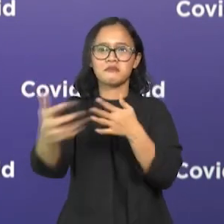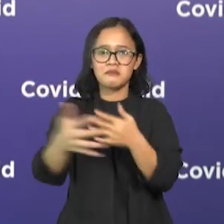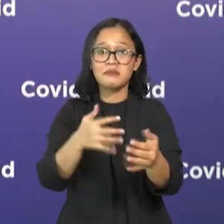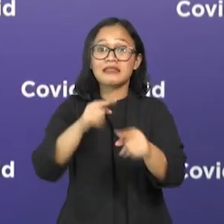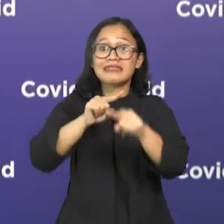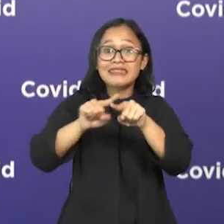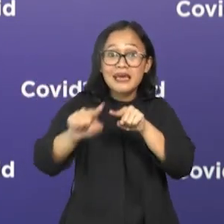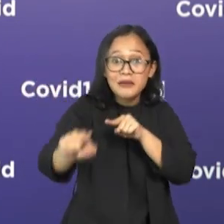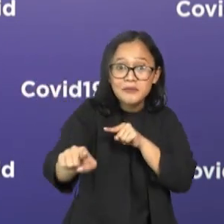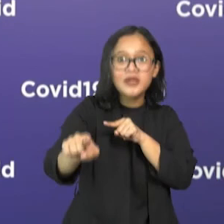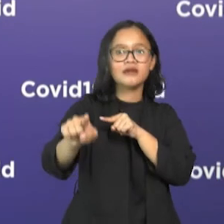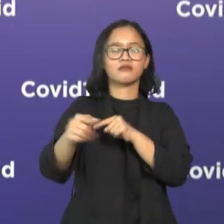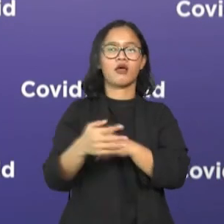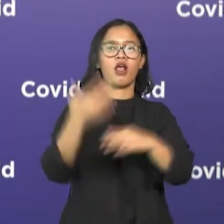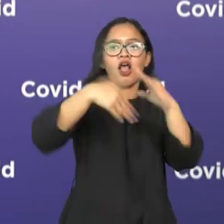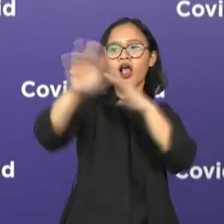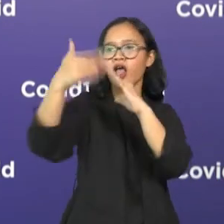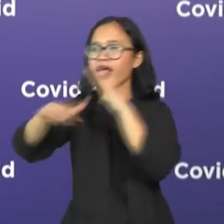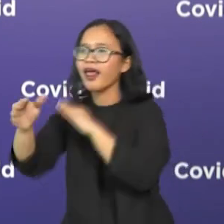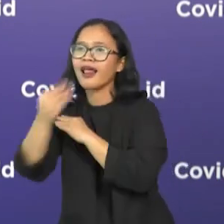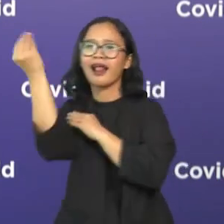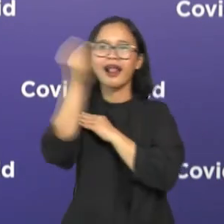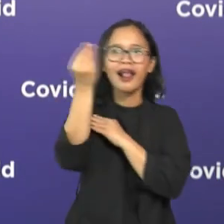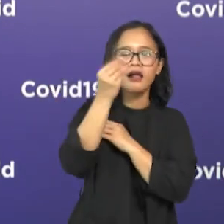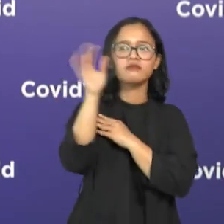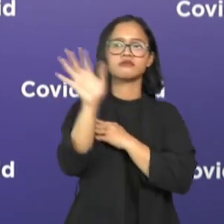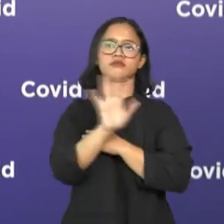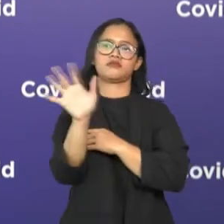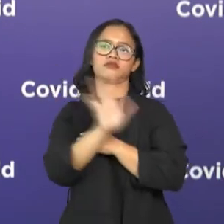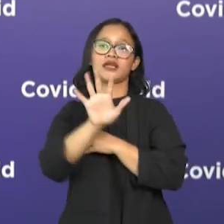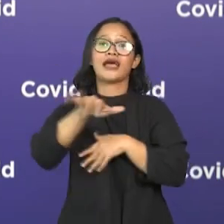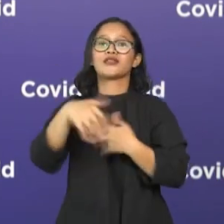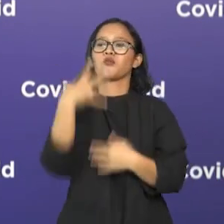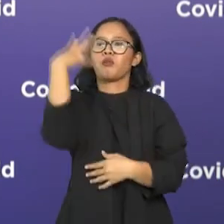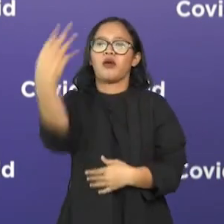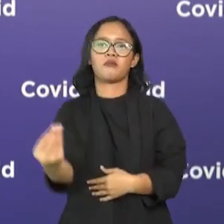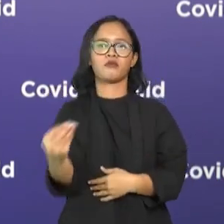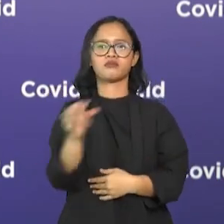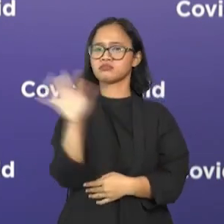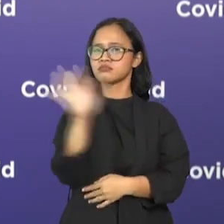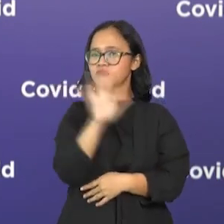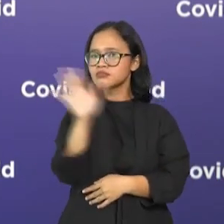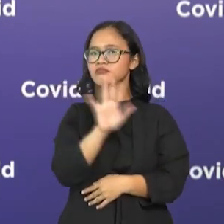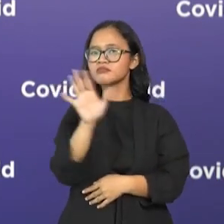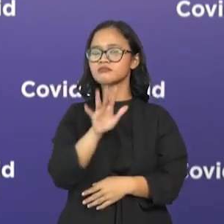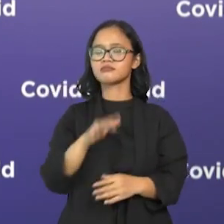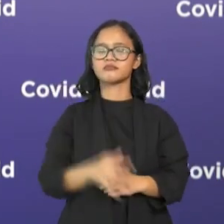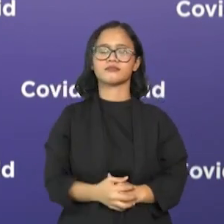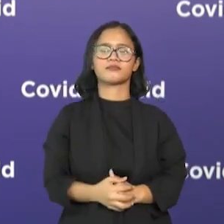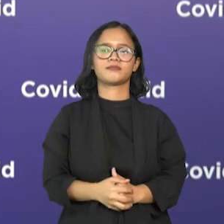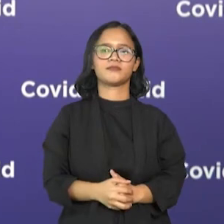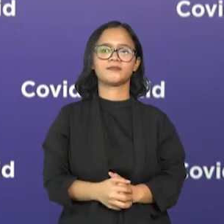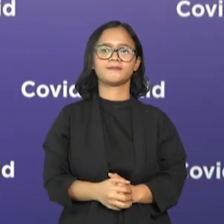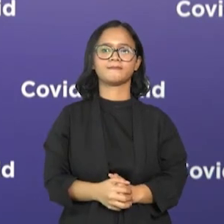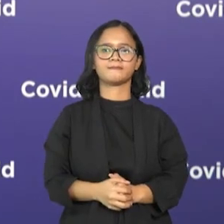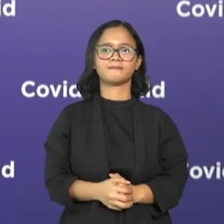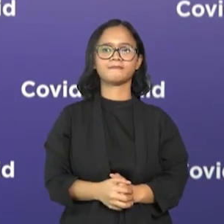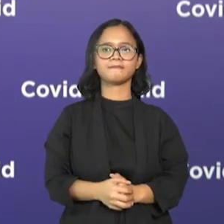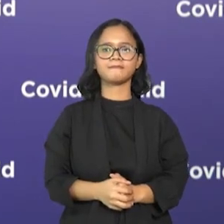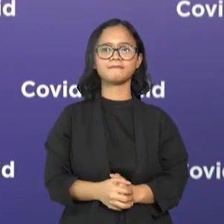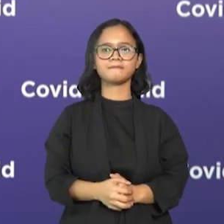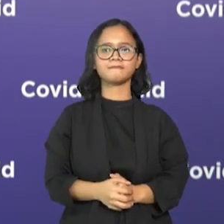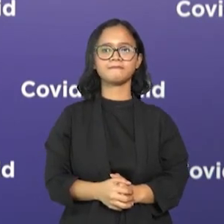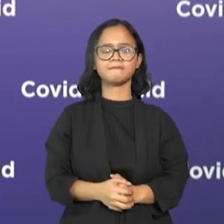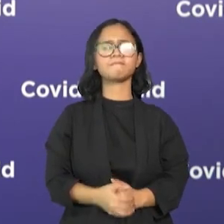melakukan kegiatan keluar dari rumah apalagi mudik ke kampung halaman dalam situasi seperti ini. Lakulakanlah